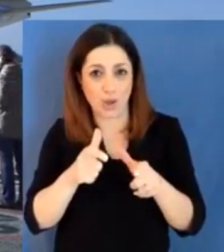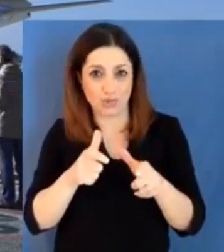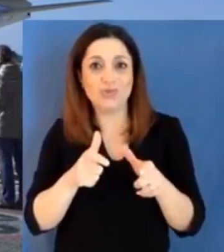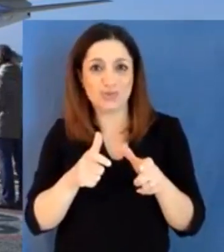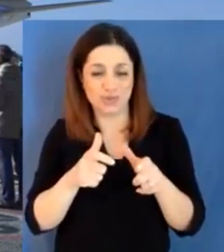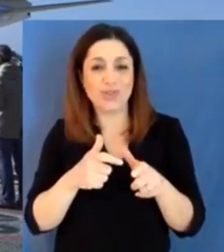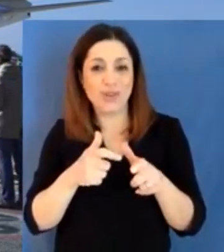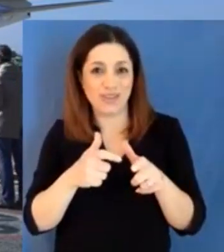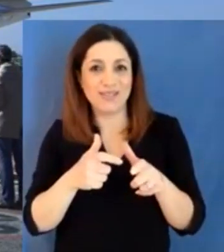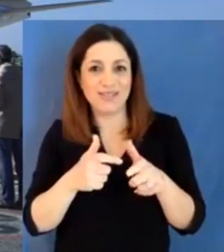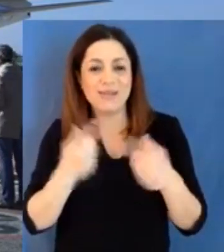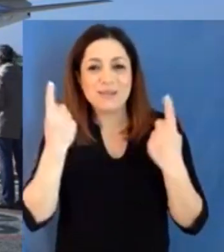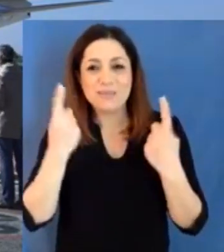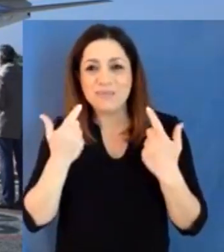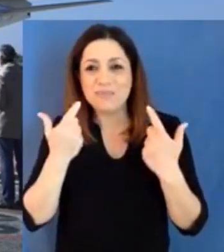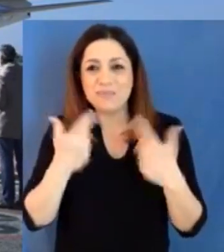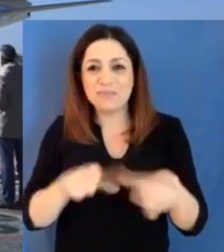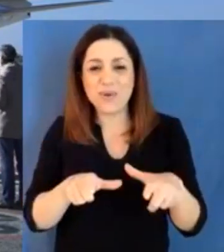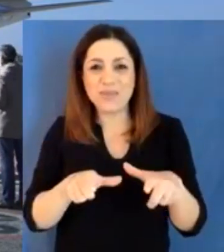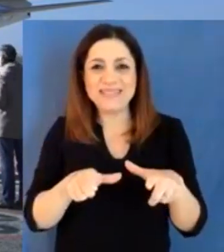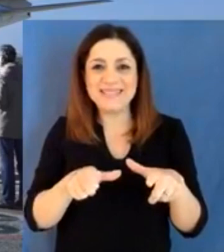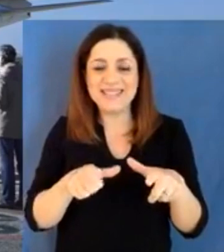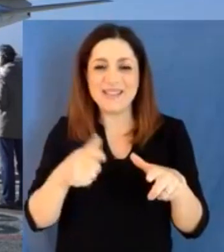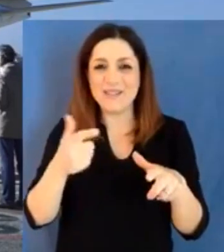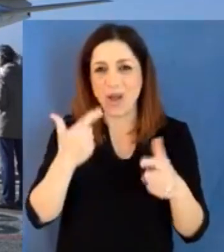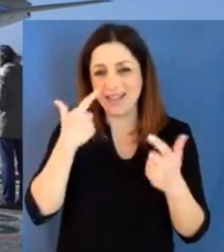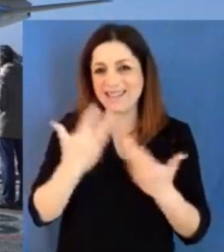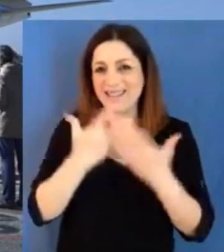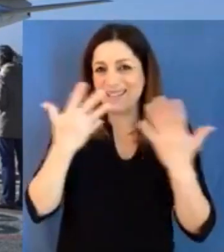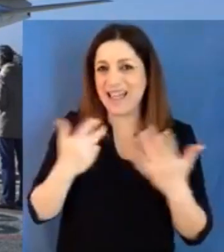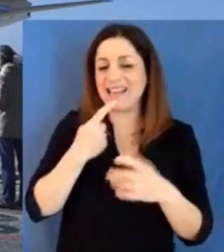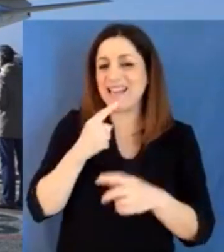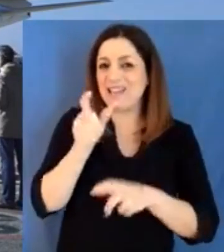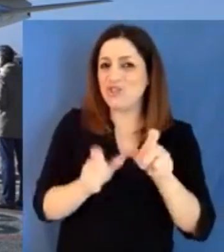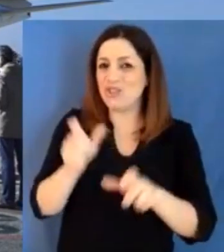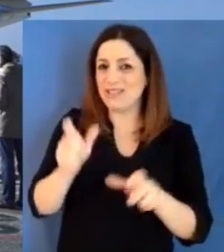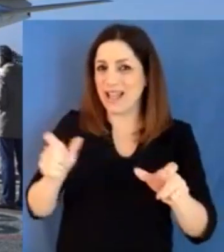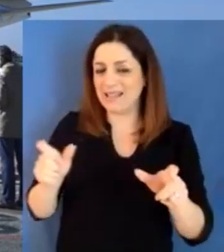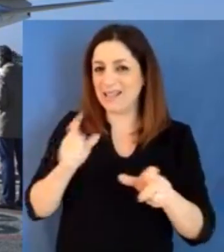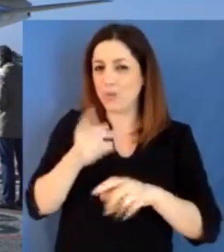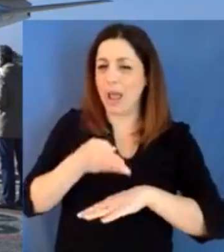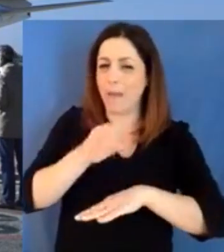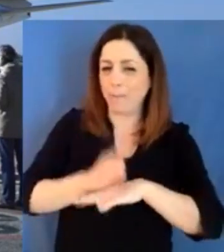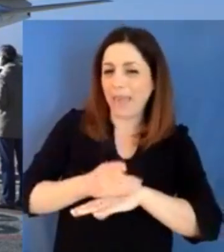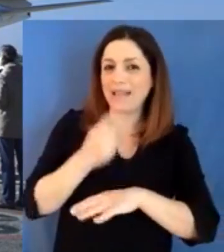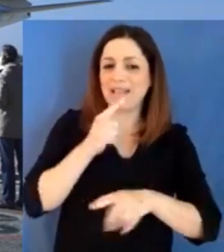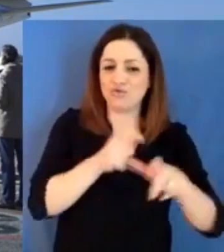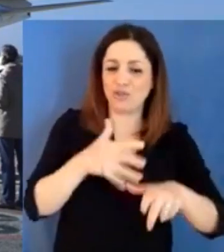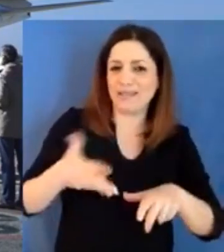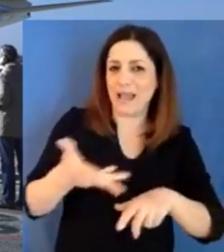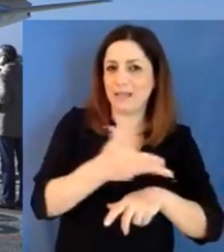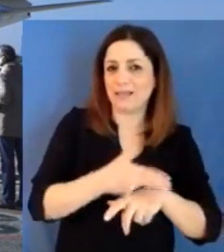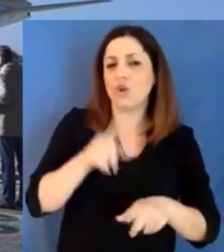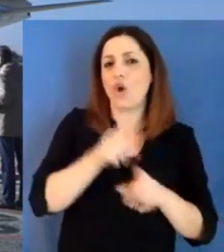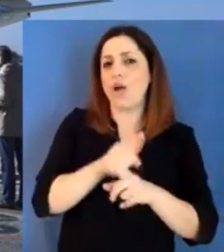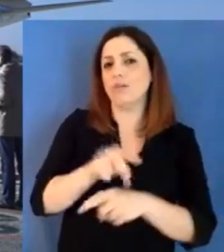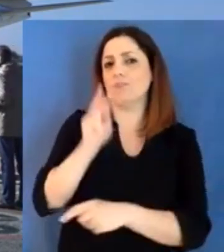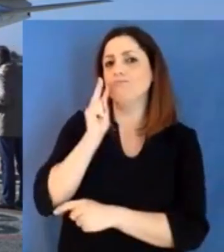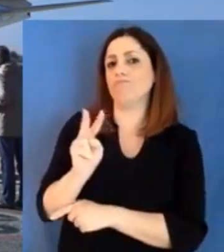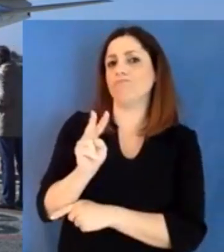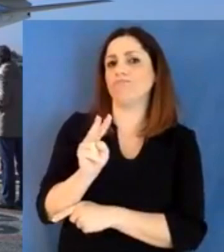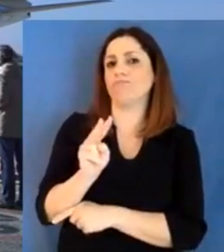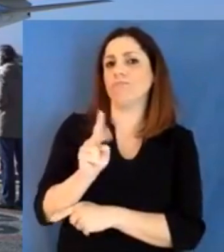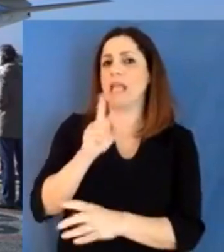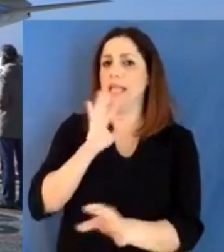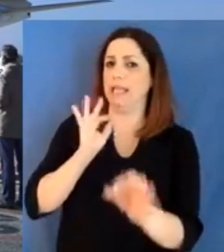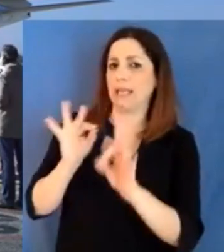si accorgono di come vanno le cose, sono quelli che sanno farti le critiche e te le fanno al momento giusto, non sono come alle